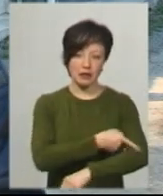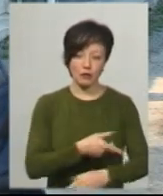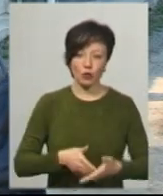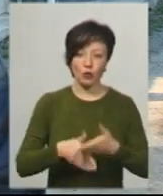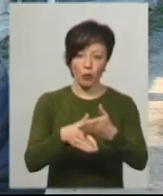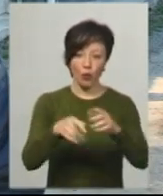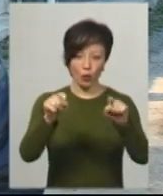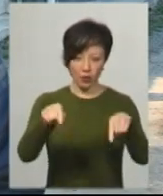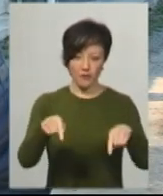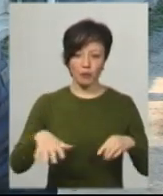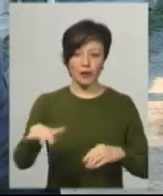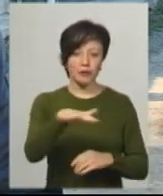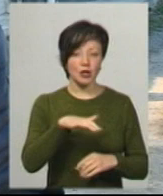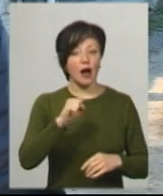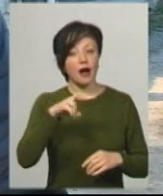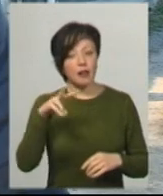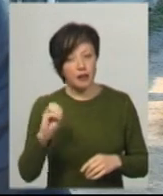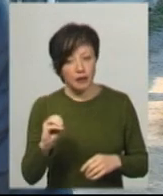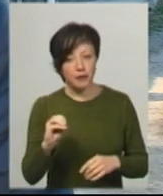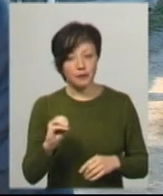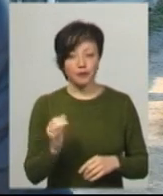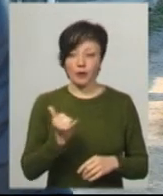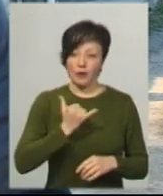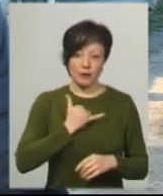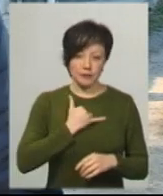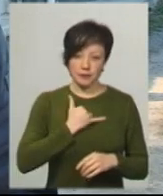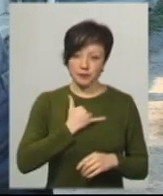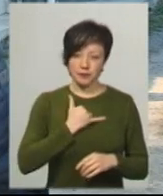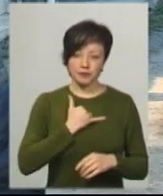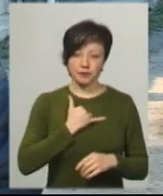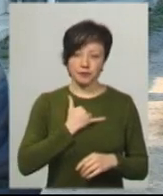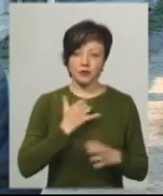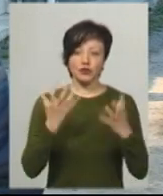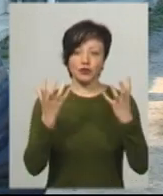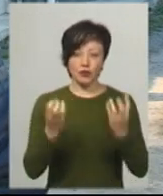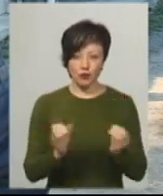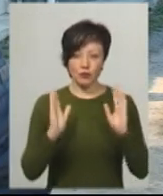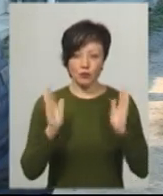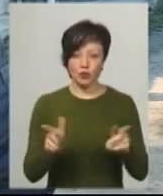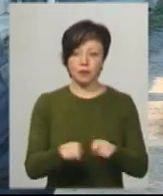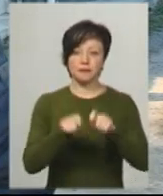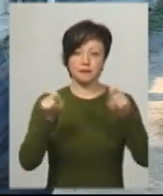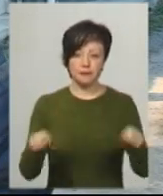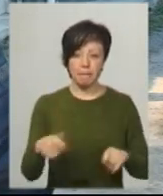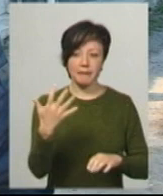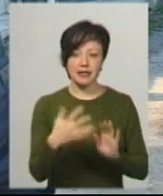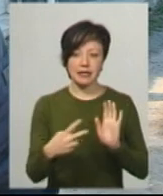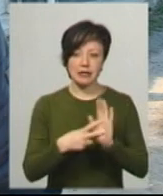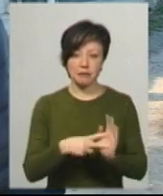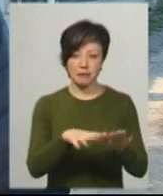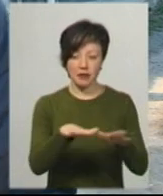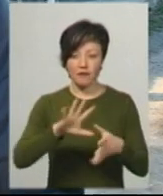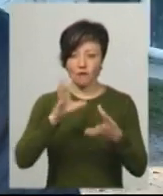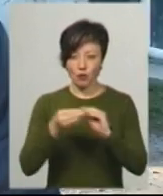приміщенні. Але разом з тим в нас буде ще розвертатися ще додатково 57 ліжок, всього буде 87